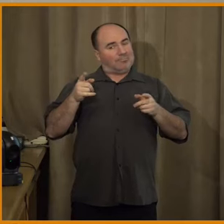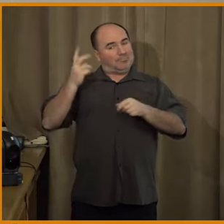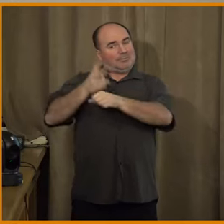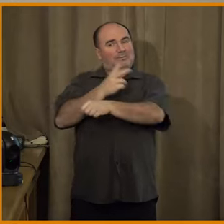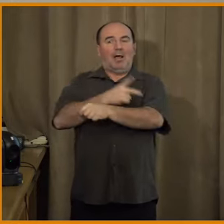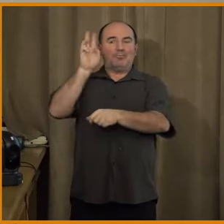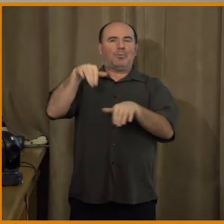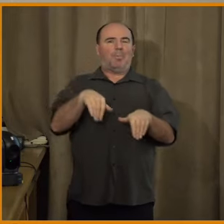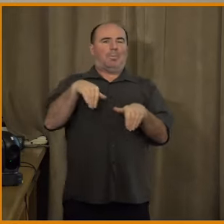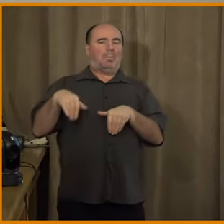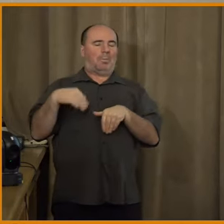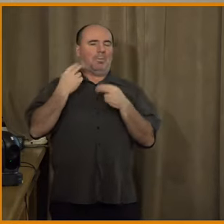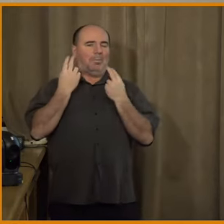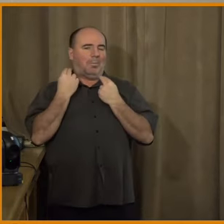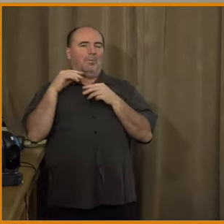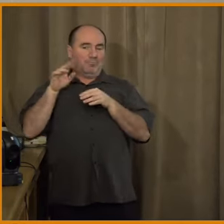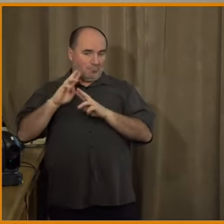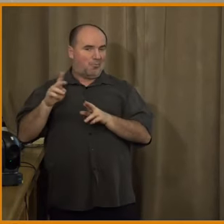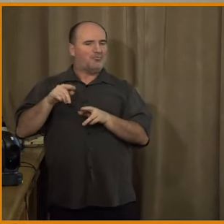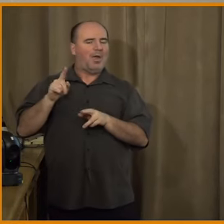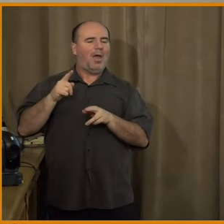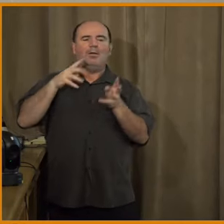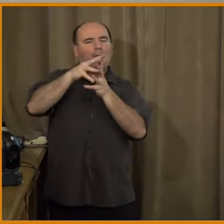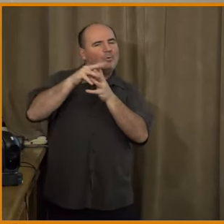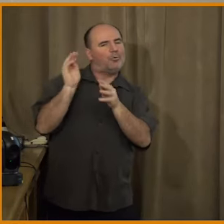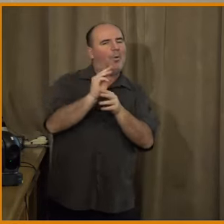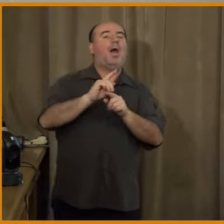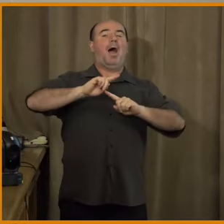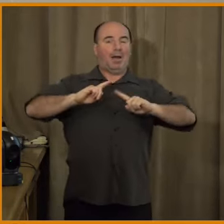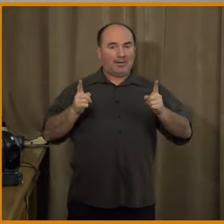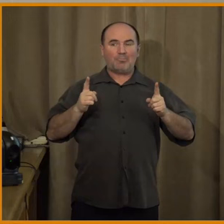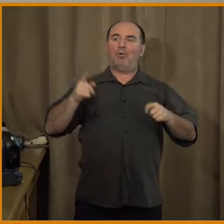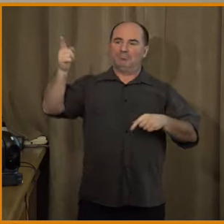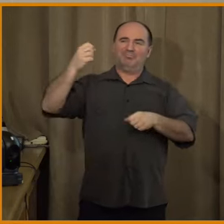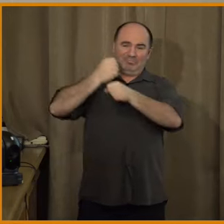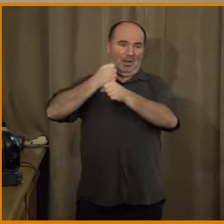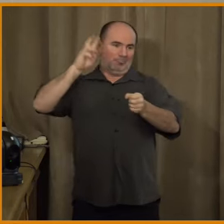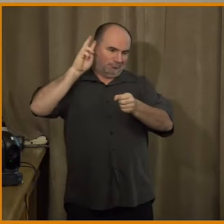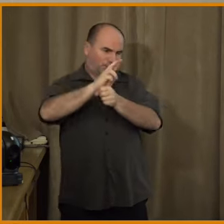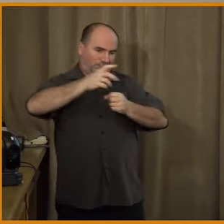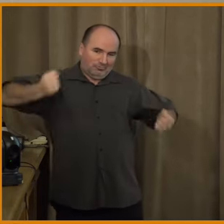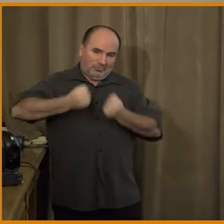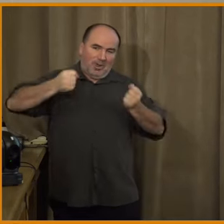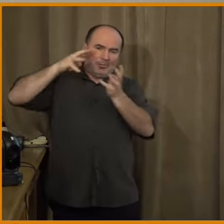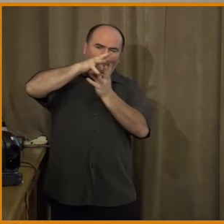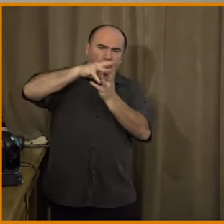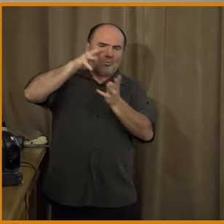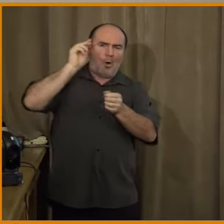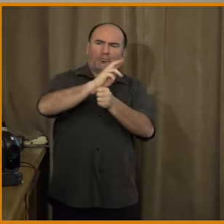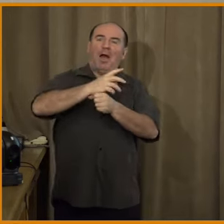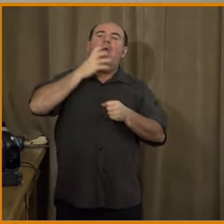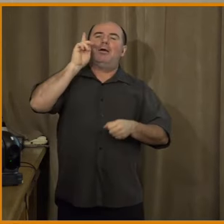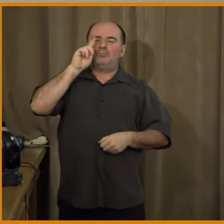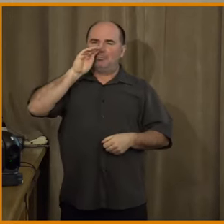toho se bojíme v Česku, že tady nebude žádný ten tlak, nebo se dá dělat velmi špatně. To je to, když si to ty platformy postaví